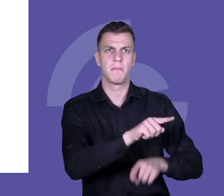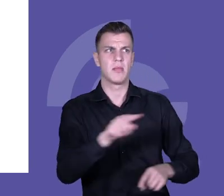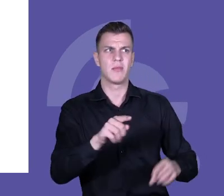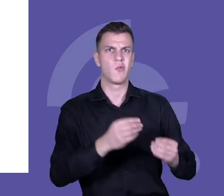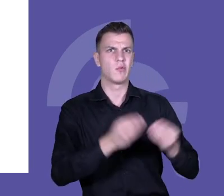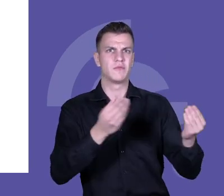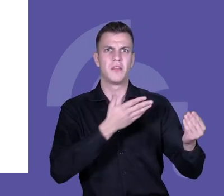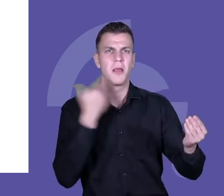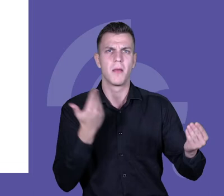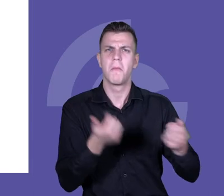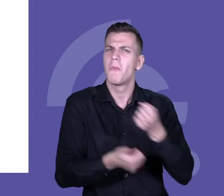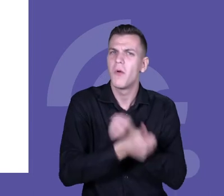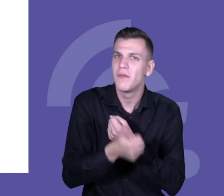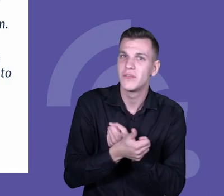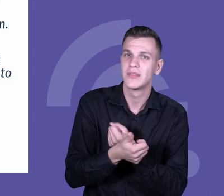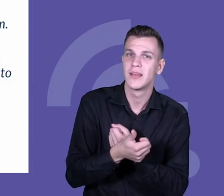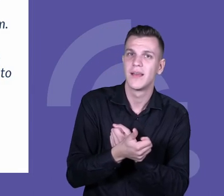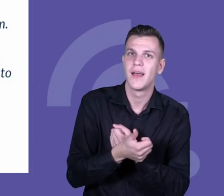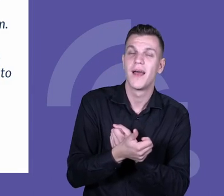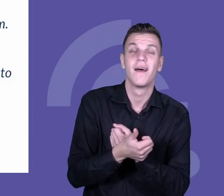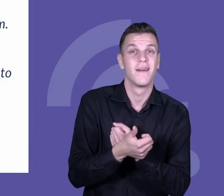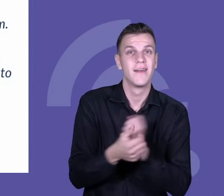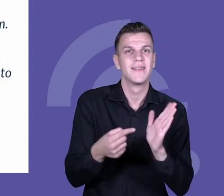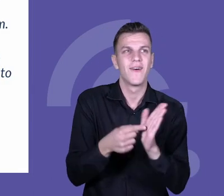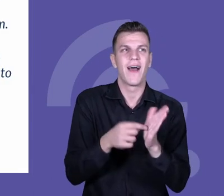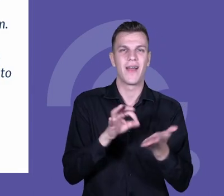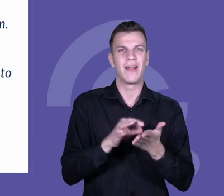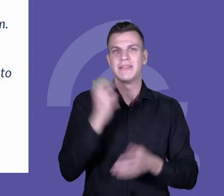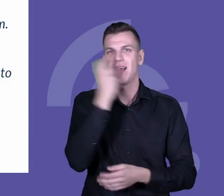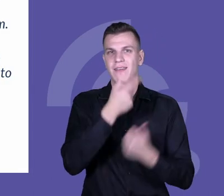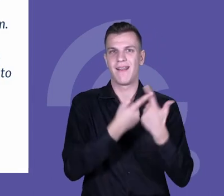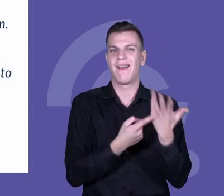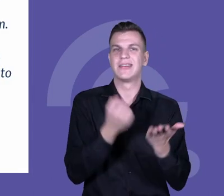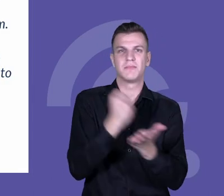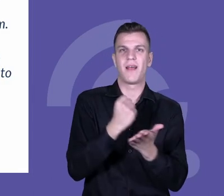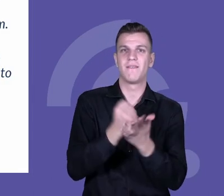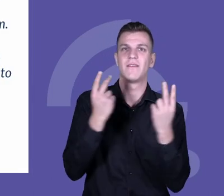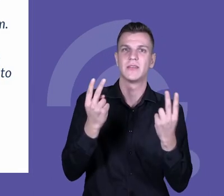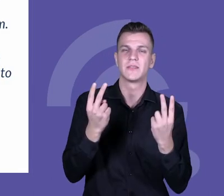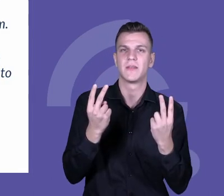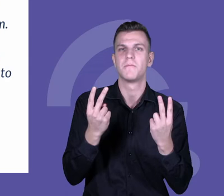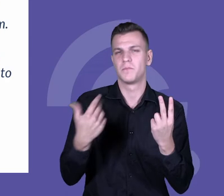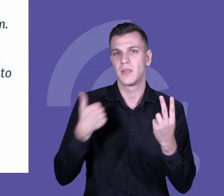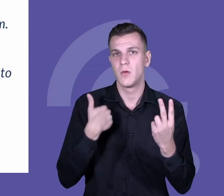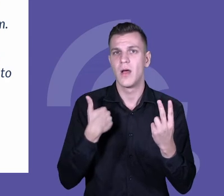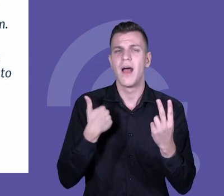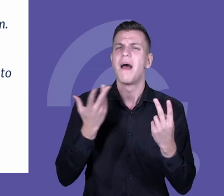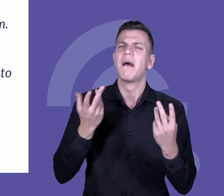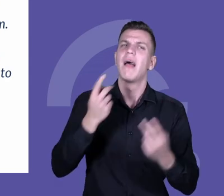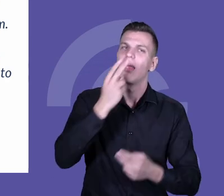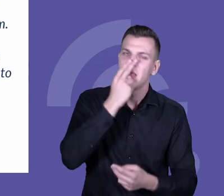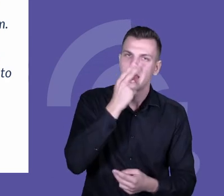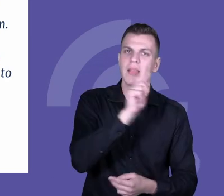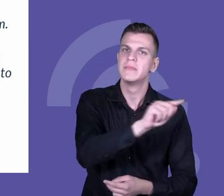I tutaj było wskazanych kilka kluczowych czynników. Najważniejszym, który przynajmniej wyłaniał się z rozmów z